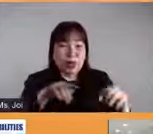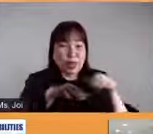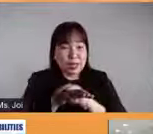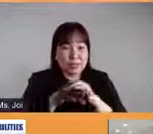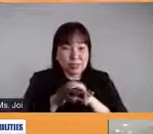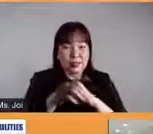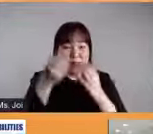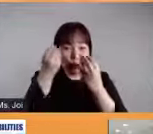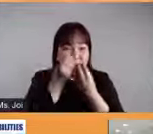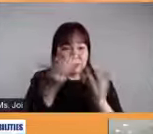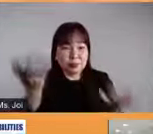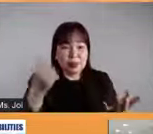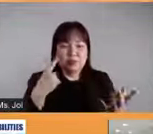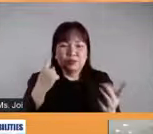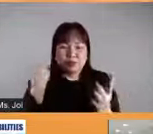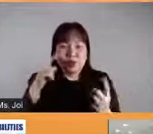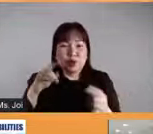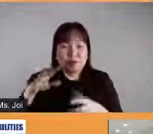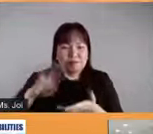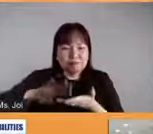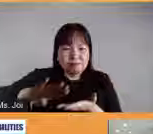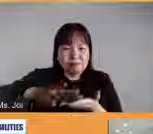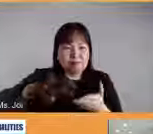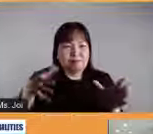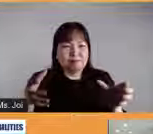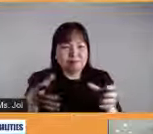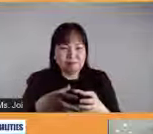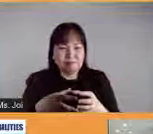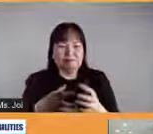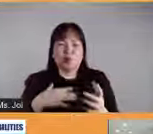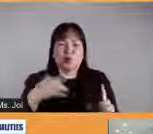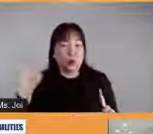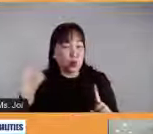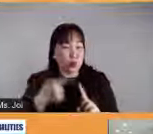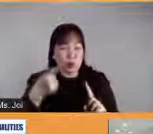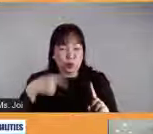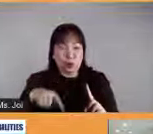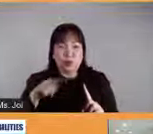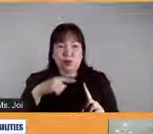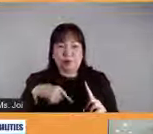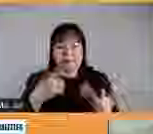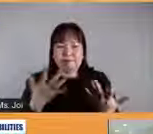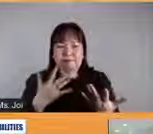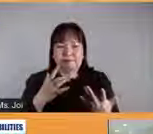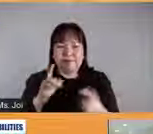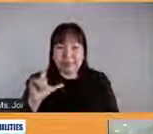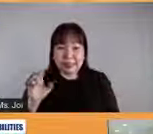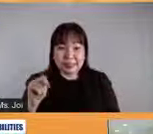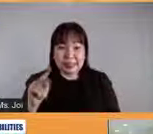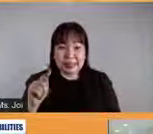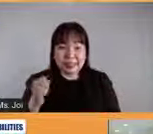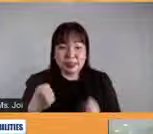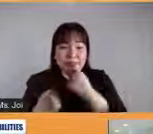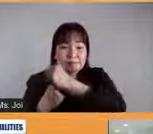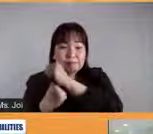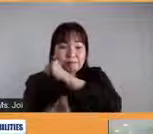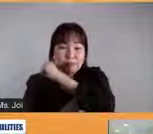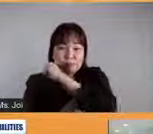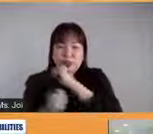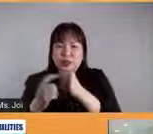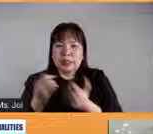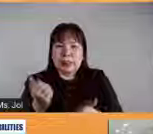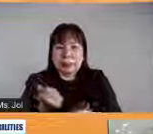informasyon para sa ating mga vulnerable sectors hangad ng programa na maging tulay upang makatulong sa pagsulong ng